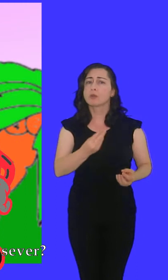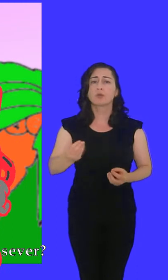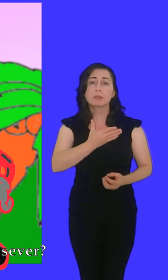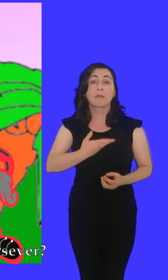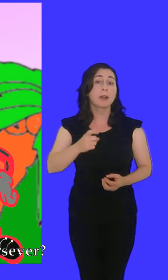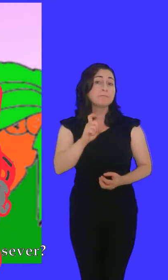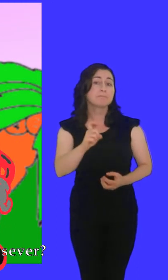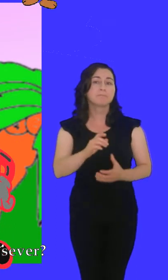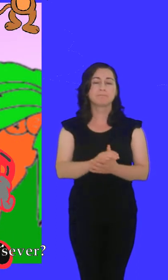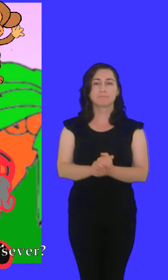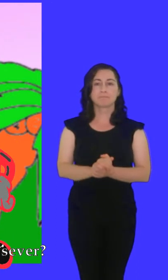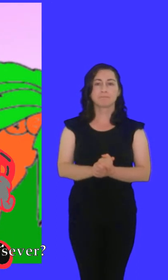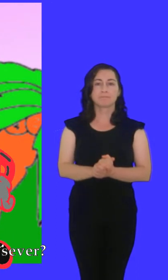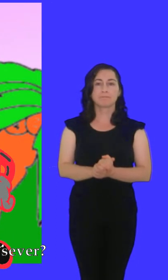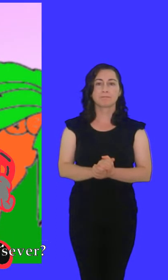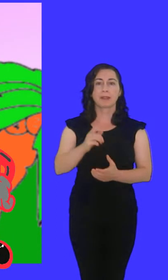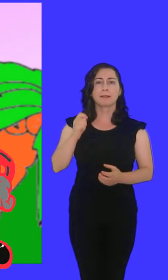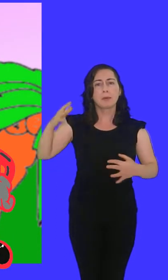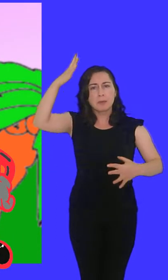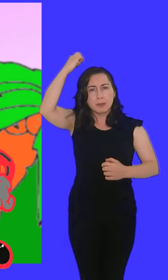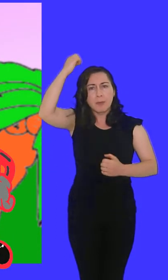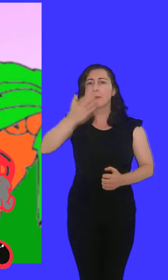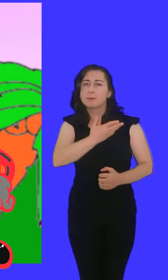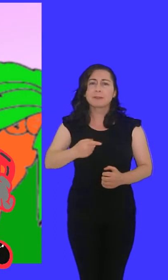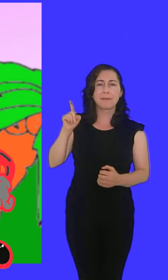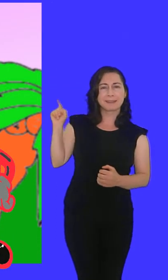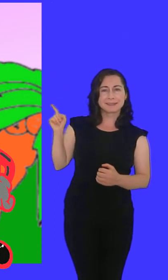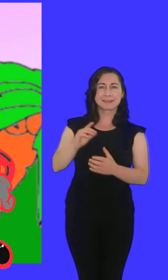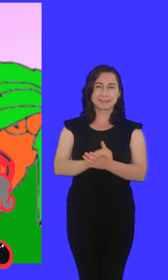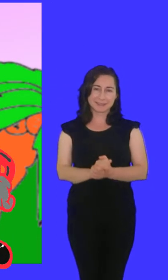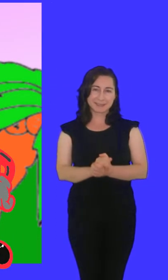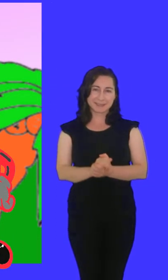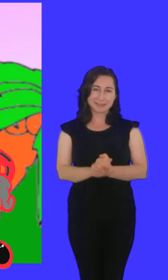hayvan çok sever? Tabi ki marmur sever.